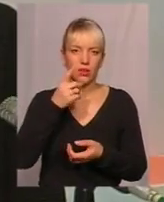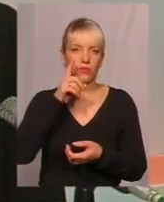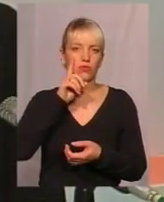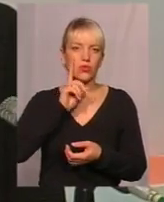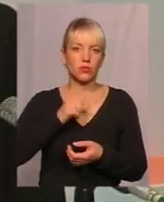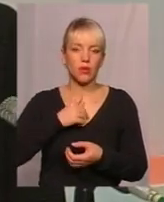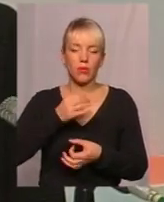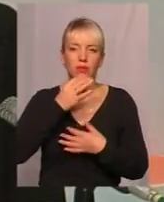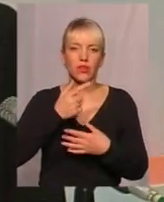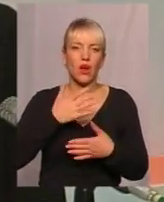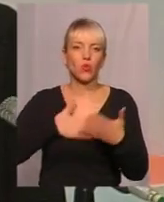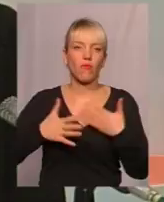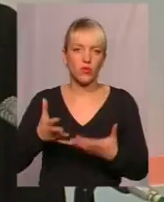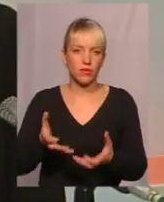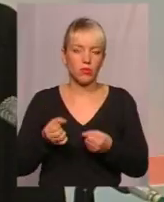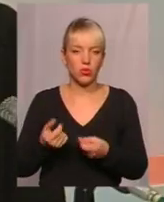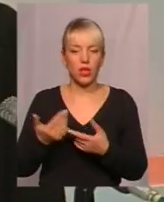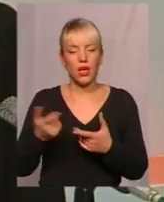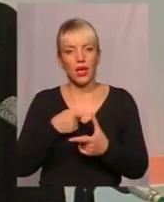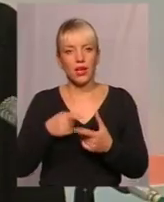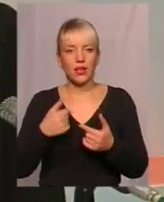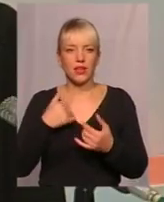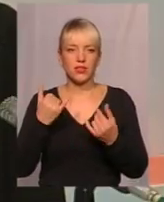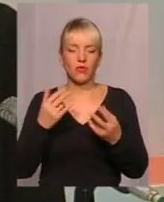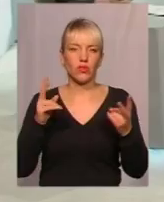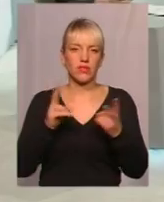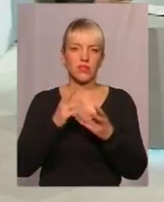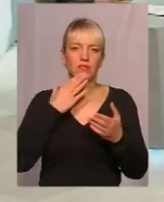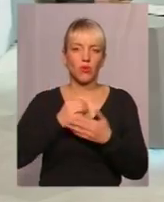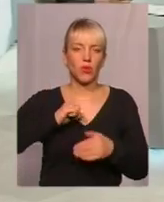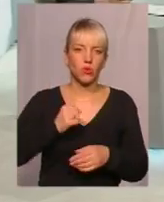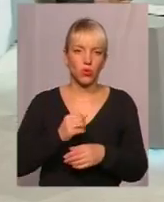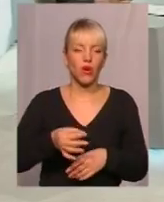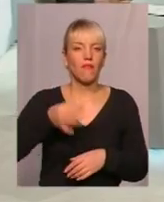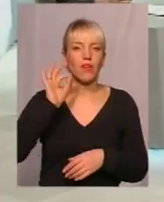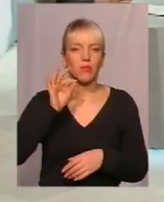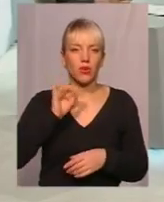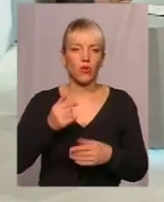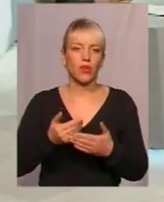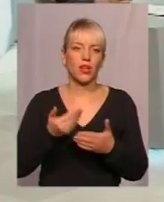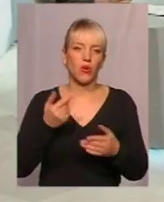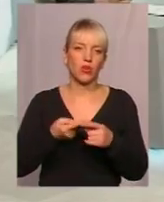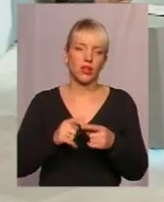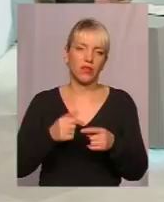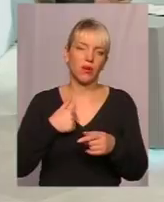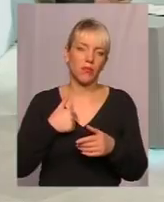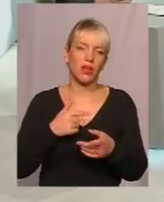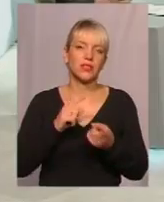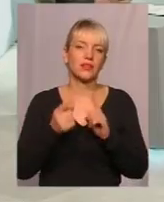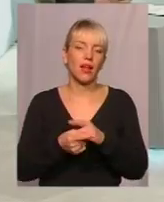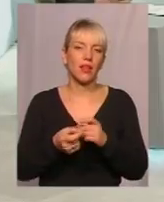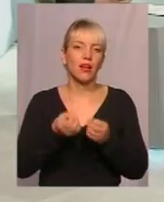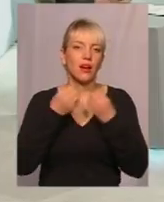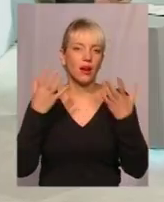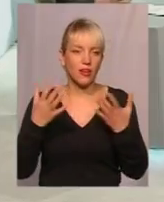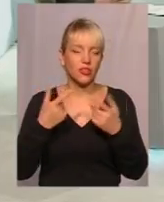Или я сьогодні зустріла свою подругу і випила з нею кофе, і мені від цього стало добре. Тобто такі мелочі